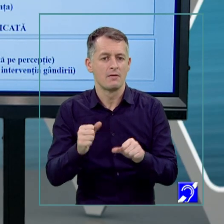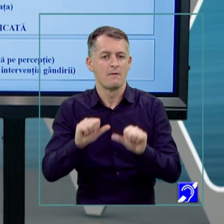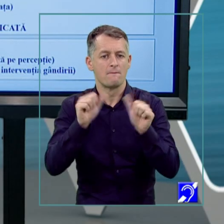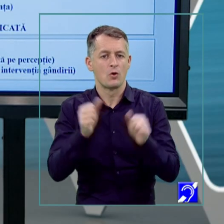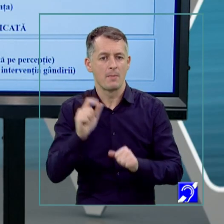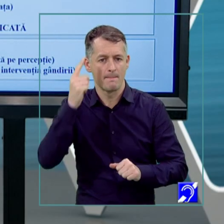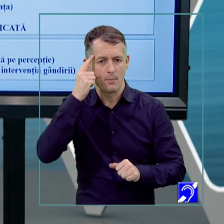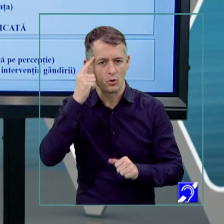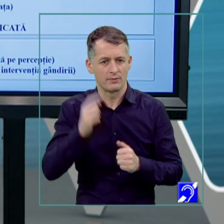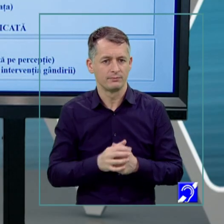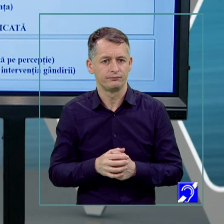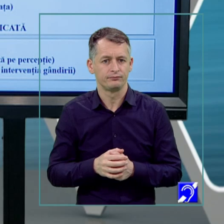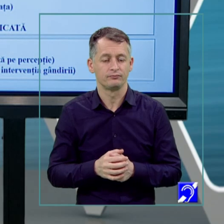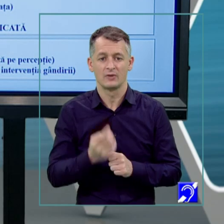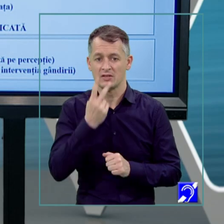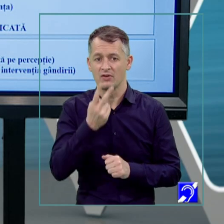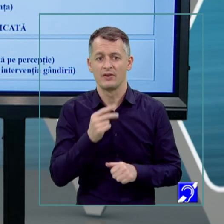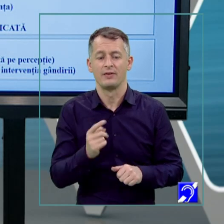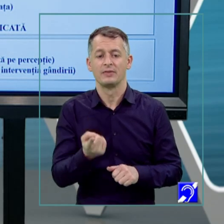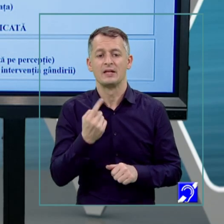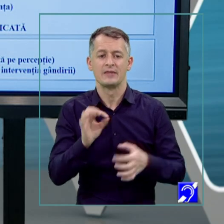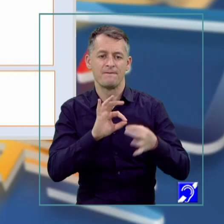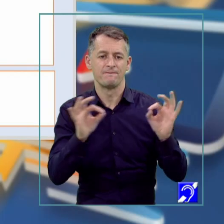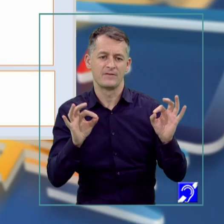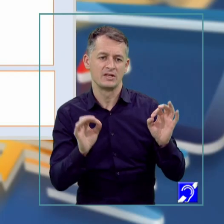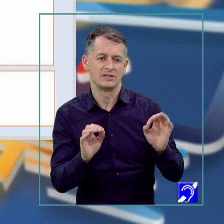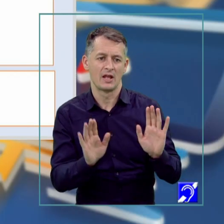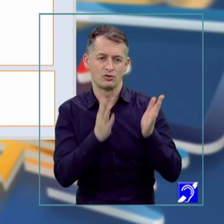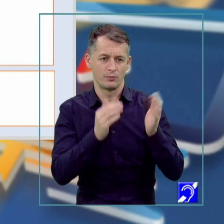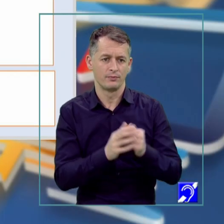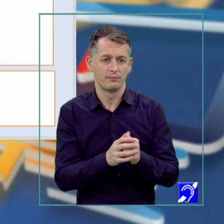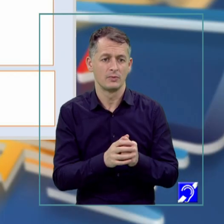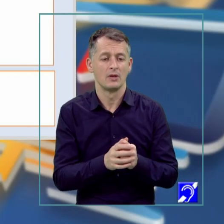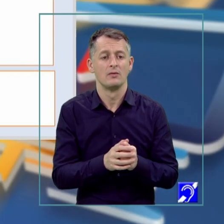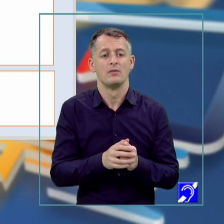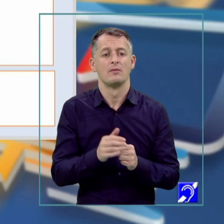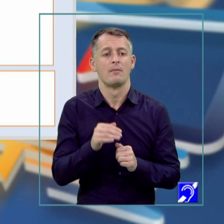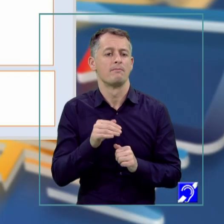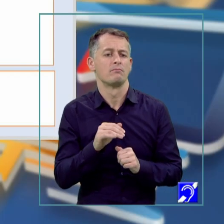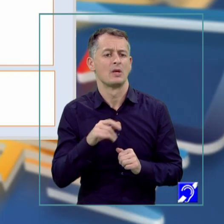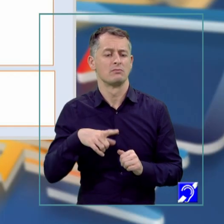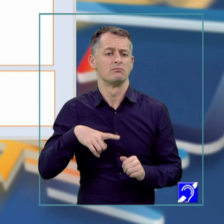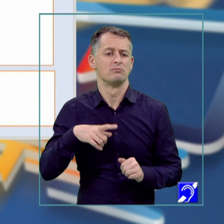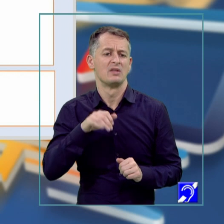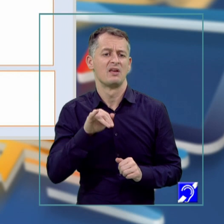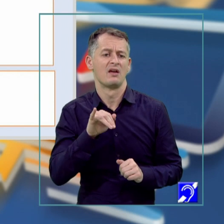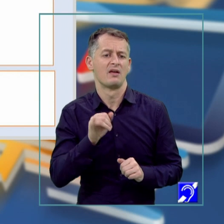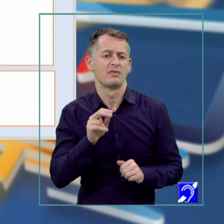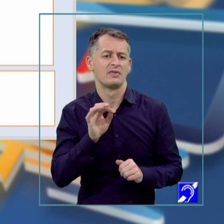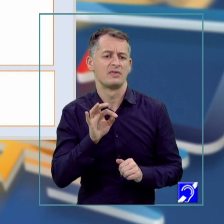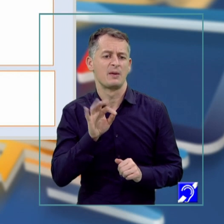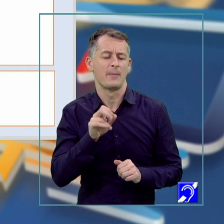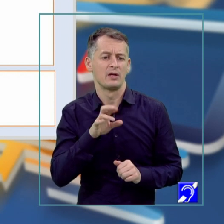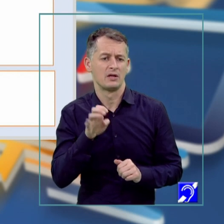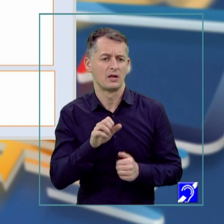Procesele memoriei se remarcă încă din definiție. Întipărirea se mai numește memorare sau engramare. Păstrarea se mai